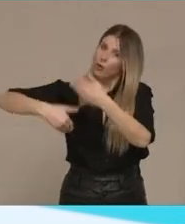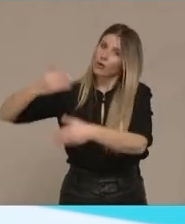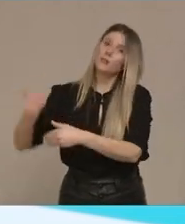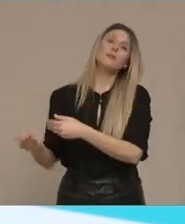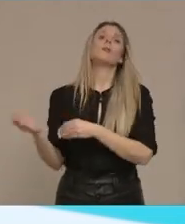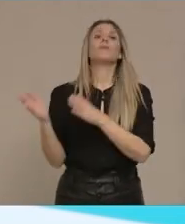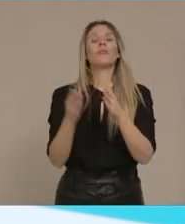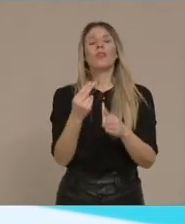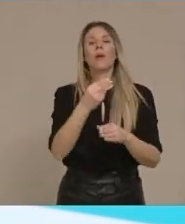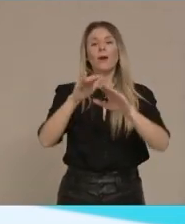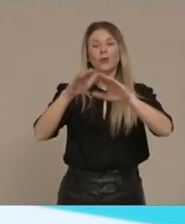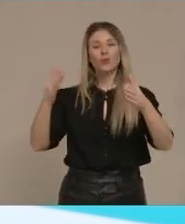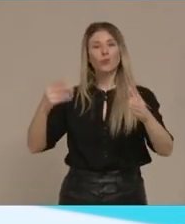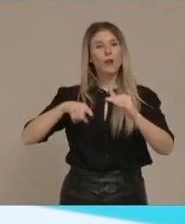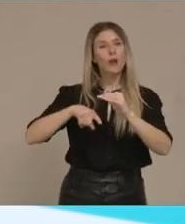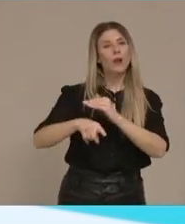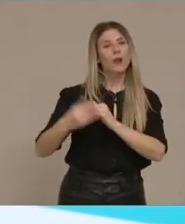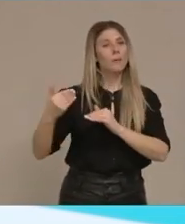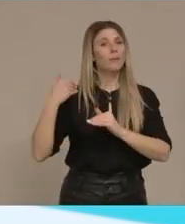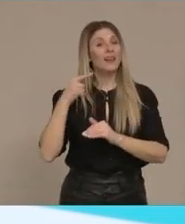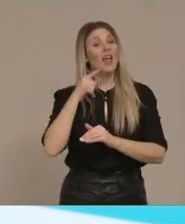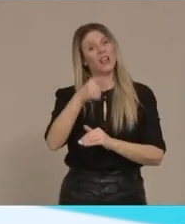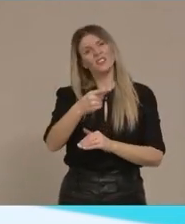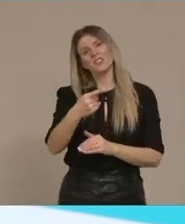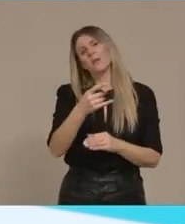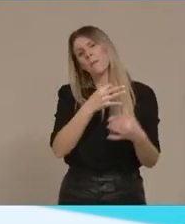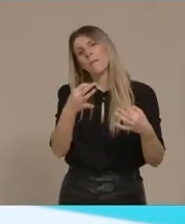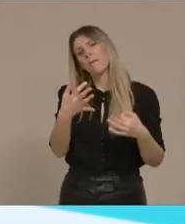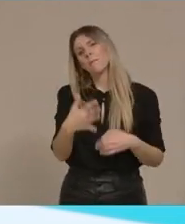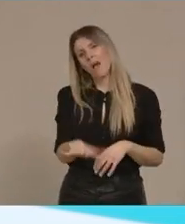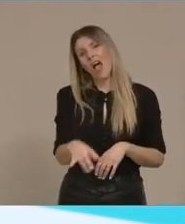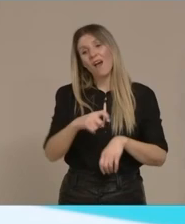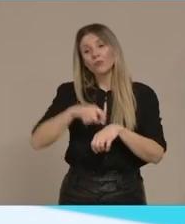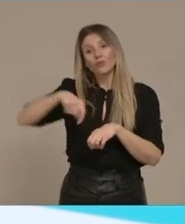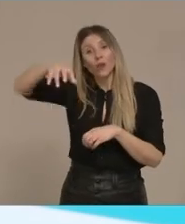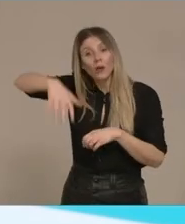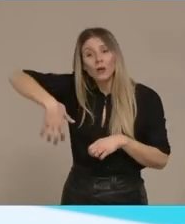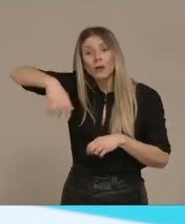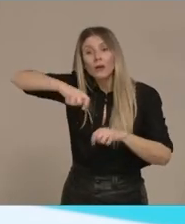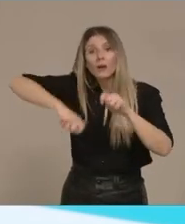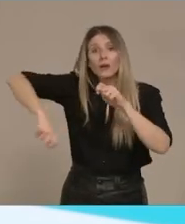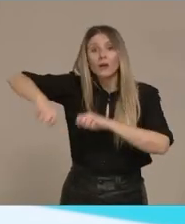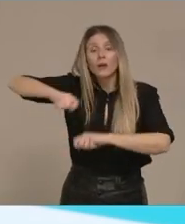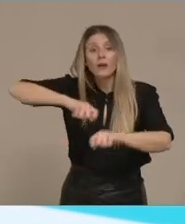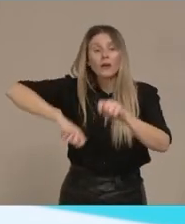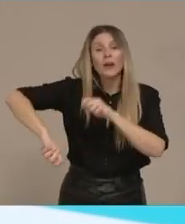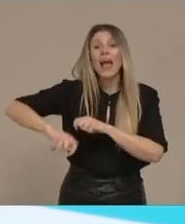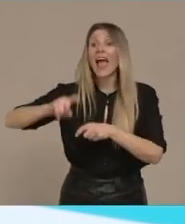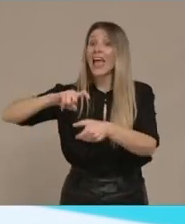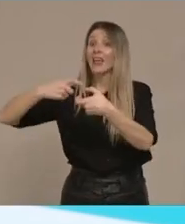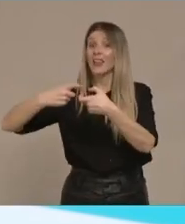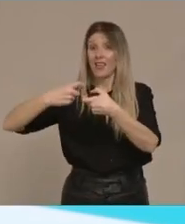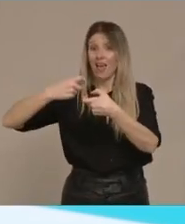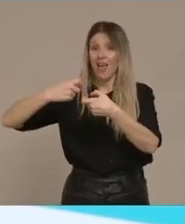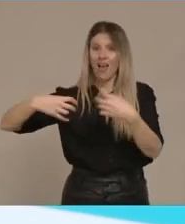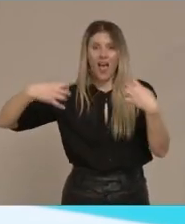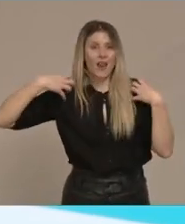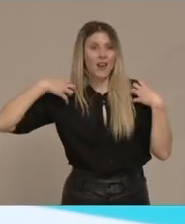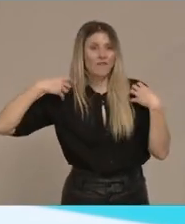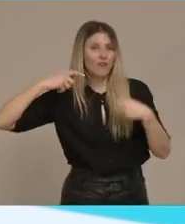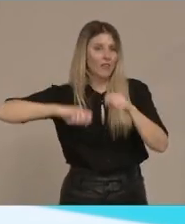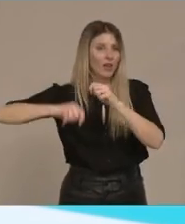Τα πάτε μόνος σας Αλλά αυτή τη στιγμή έχουμε εργοτάξιο Και έχουμε και διδέσμιση της εταιρείας Θα παραδοθεί τέσσερις μήνες νωρίτερα Από αυτό το οποίο